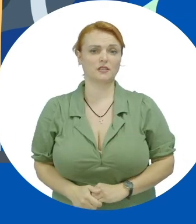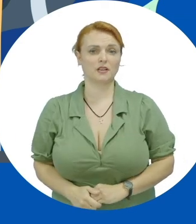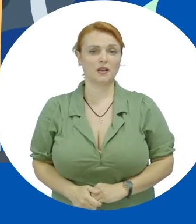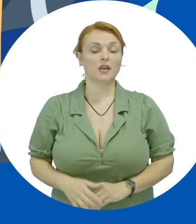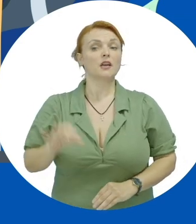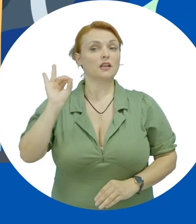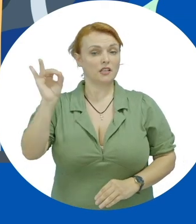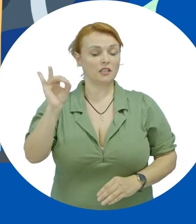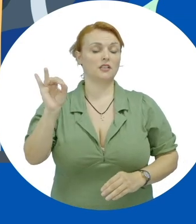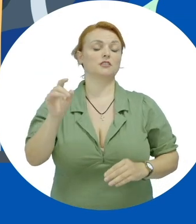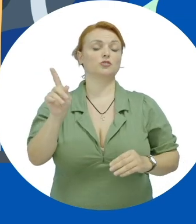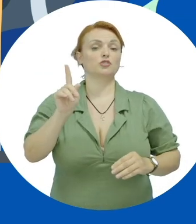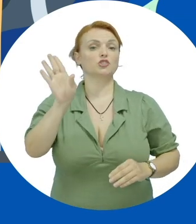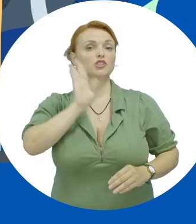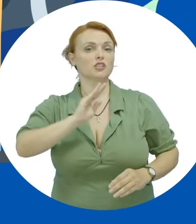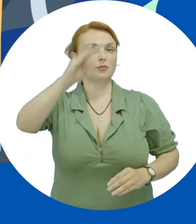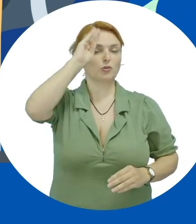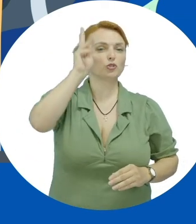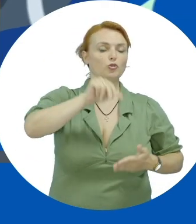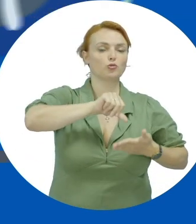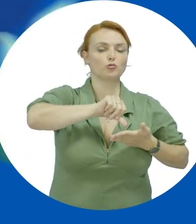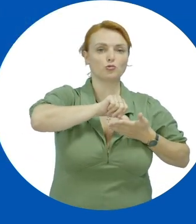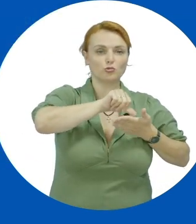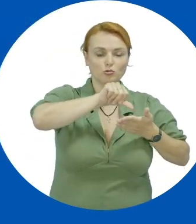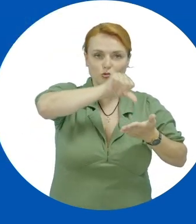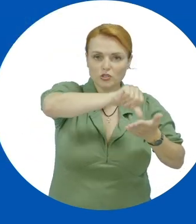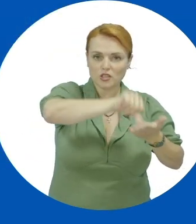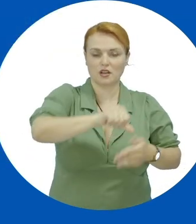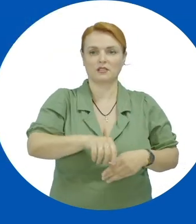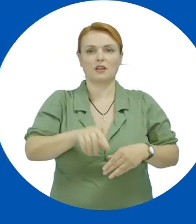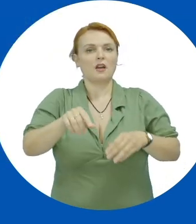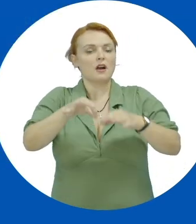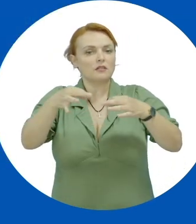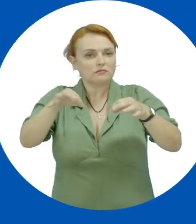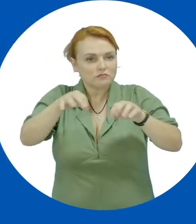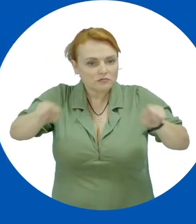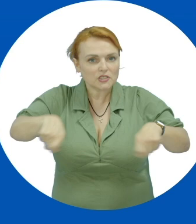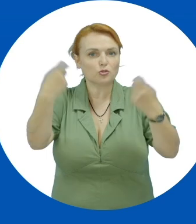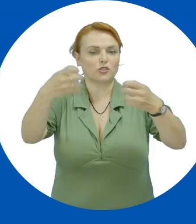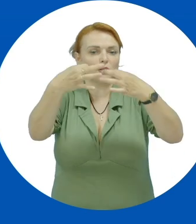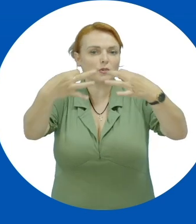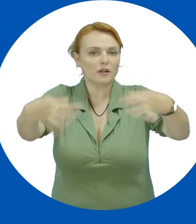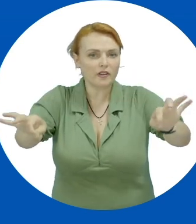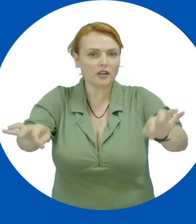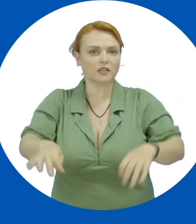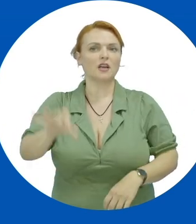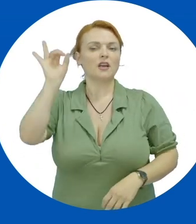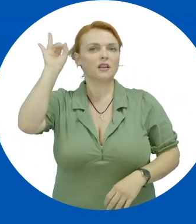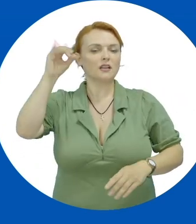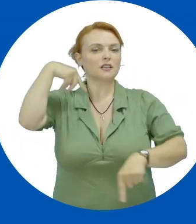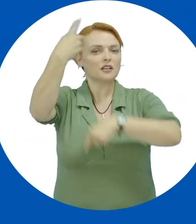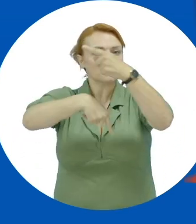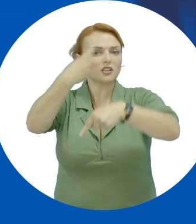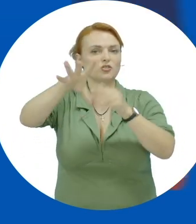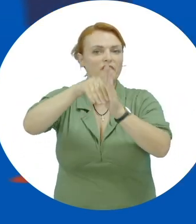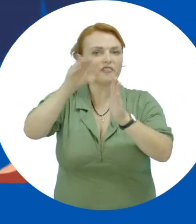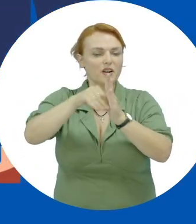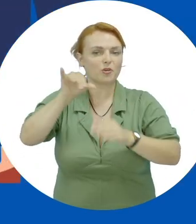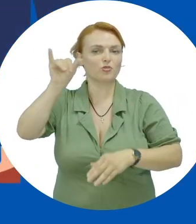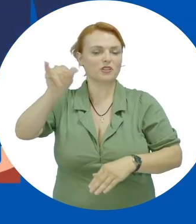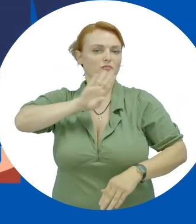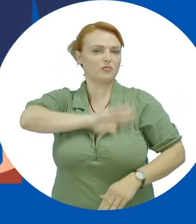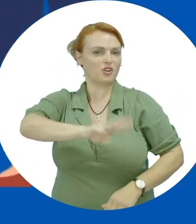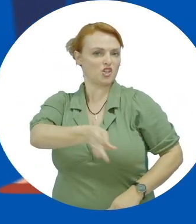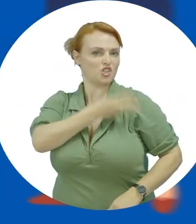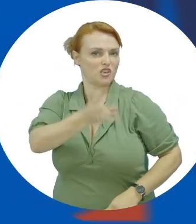integritate. Discursul sexist dezbină, subminează democrația, provoacă ostilitate și demoralizare și